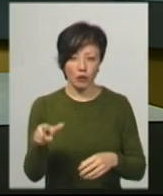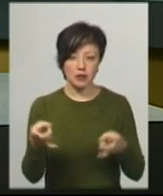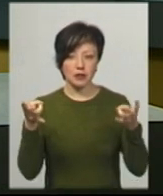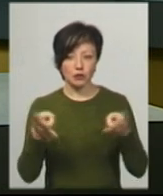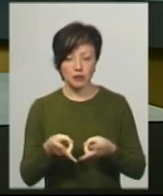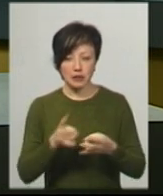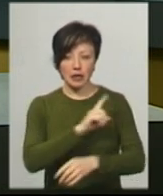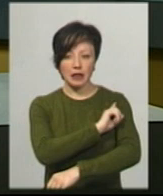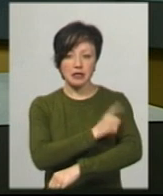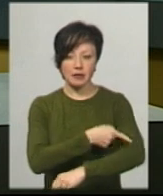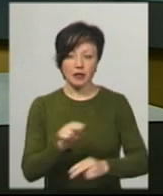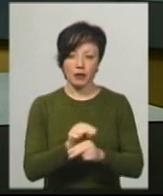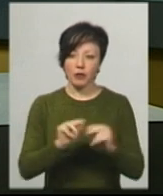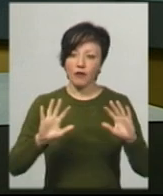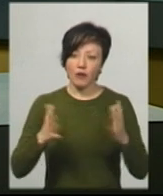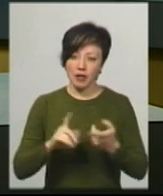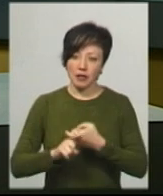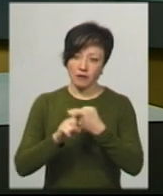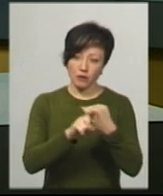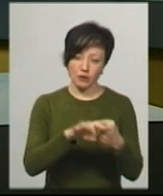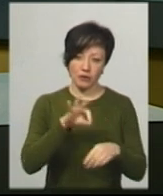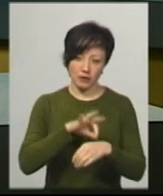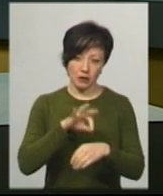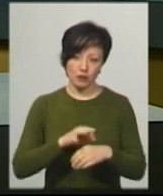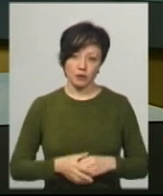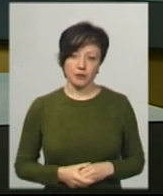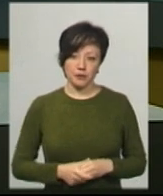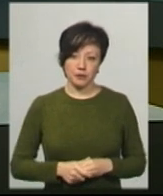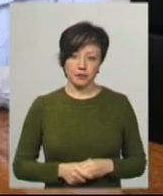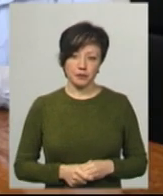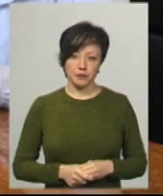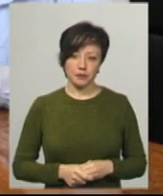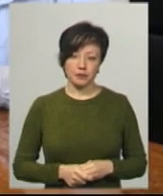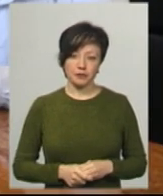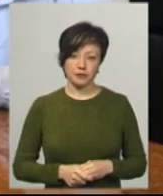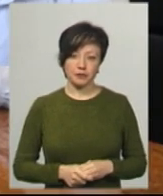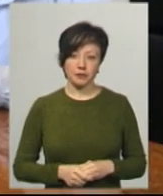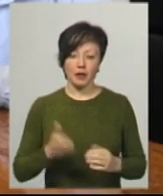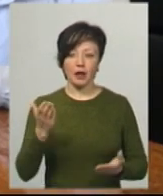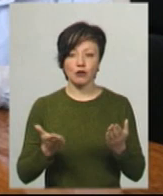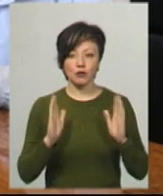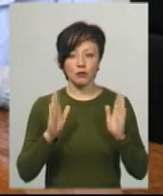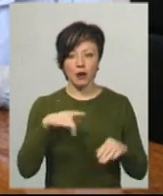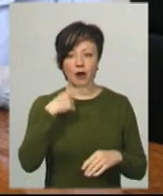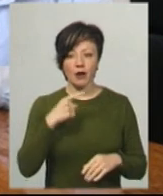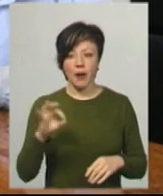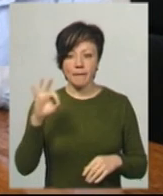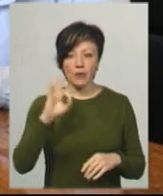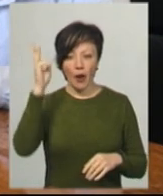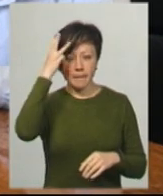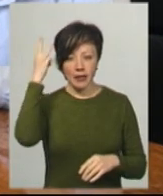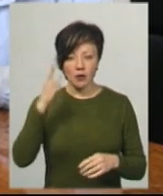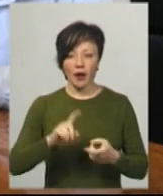знадобиться інтенсивна терапія в разі інфікування вірусом COVID-19. Якщо ми будемо говорити про Хмельницьку